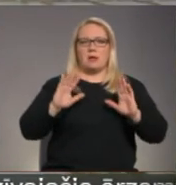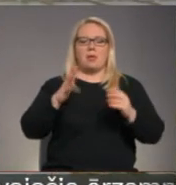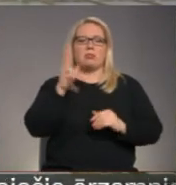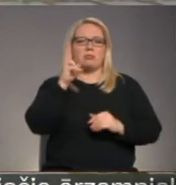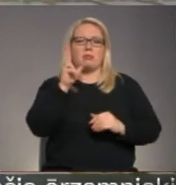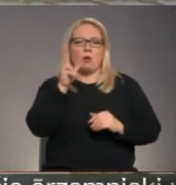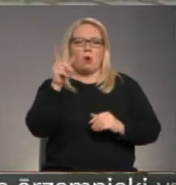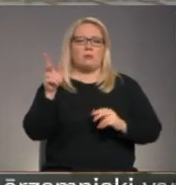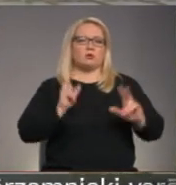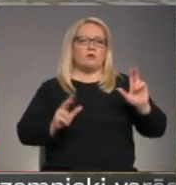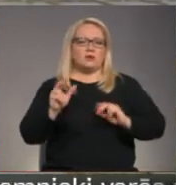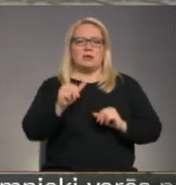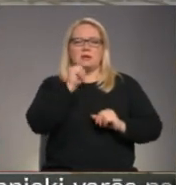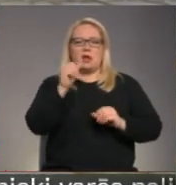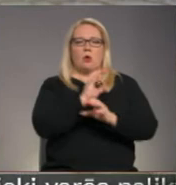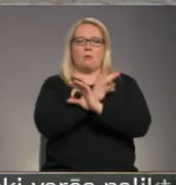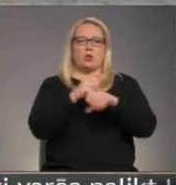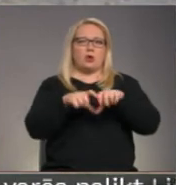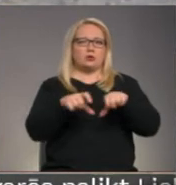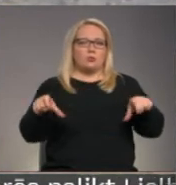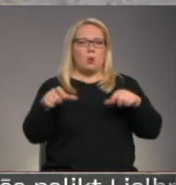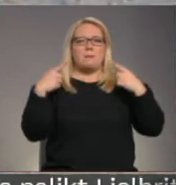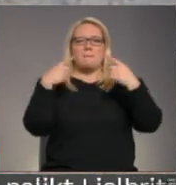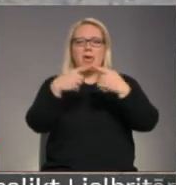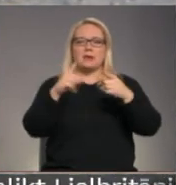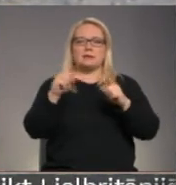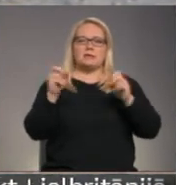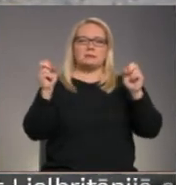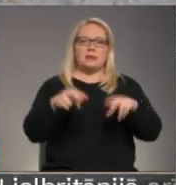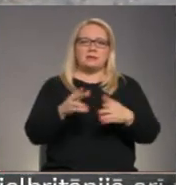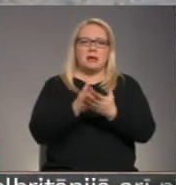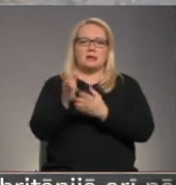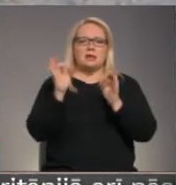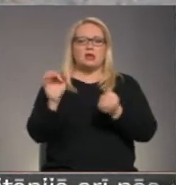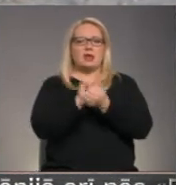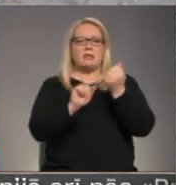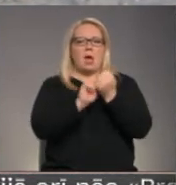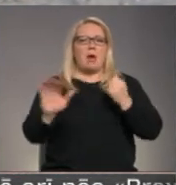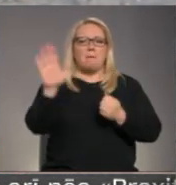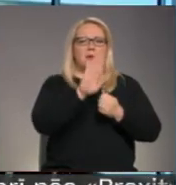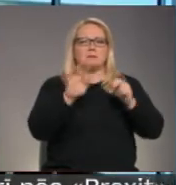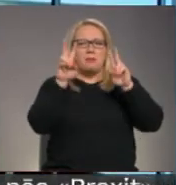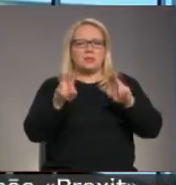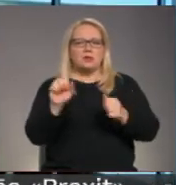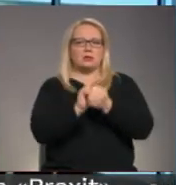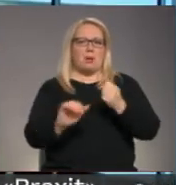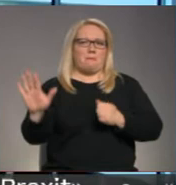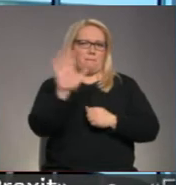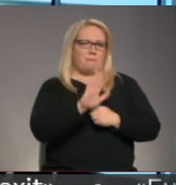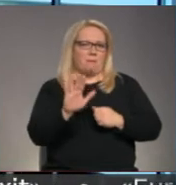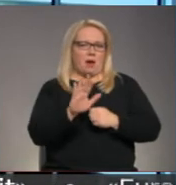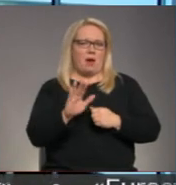Daugavpils universitātes zaļo biologu skolas mērķis ir specializēties tieši dabas pētīšanā dabā. Mēs diezgan